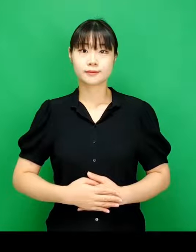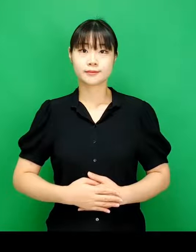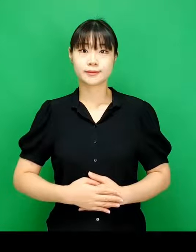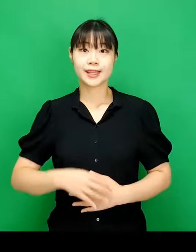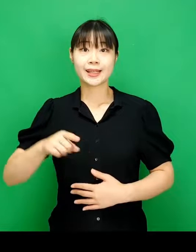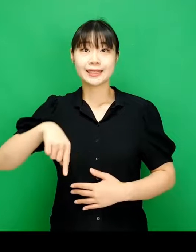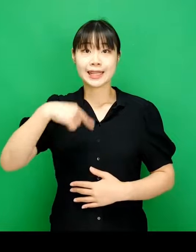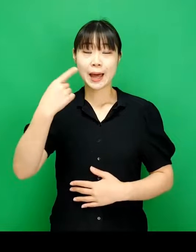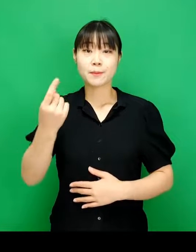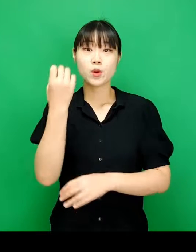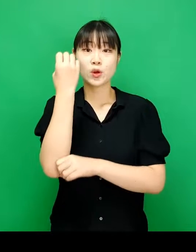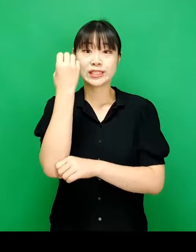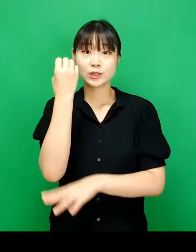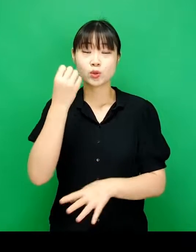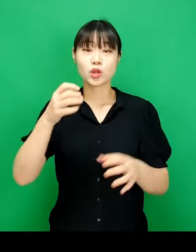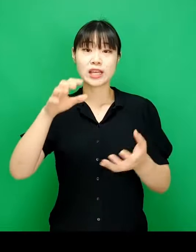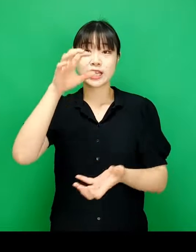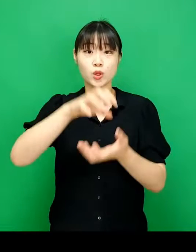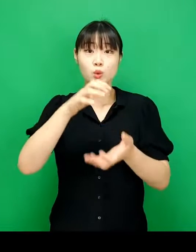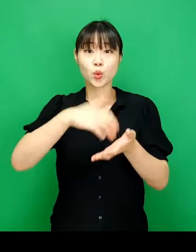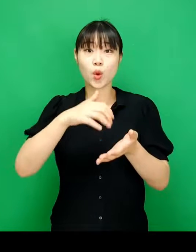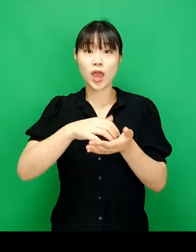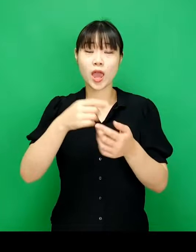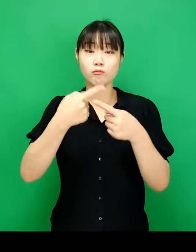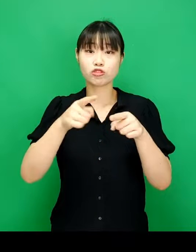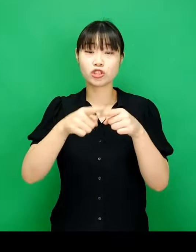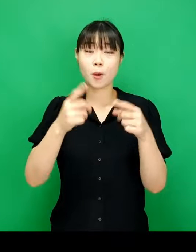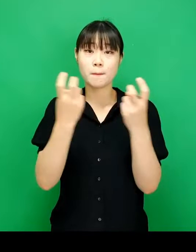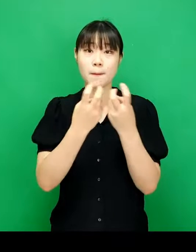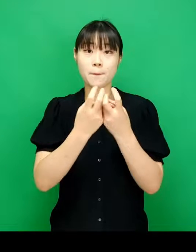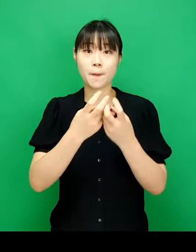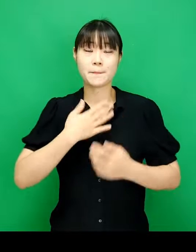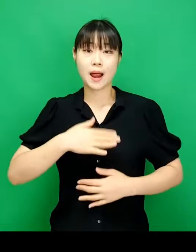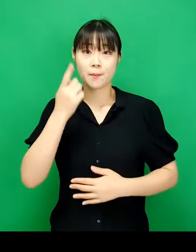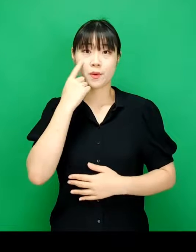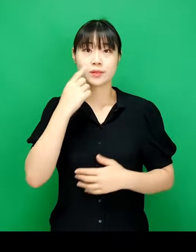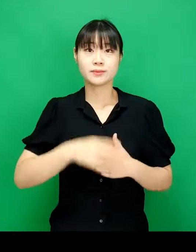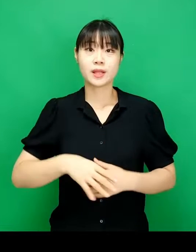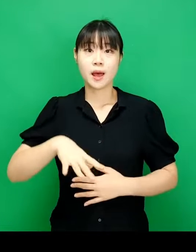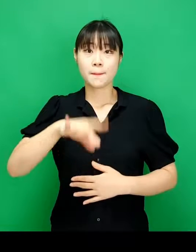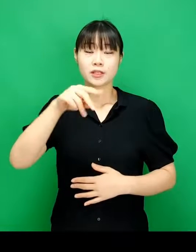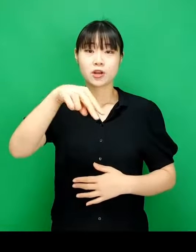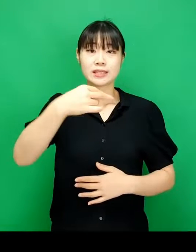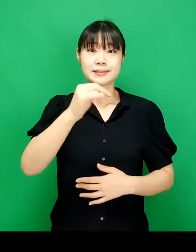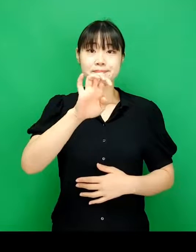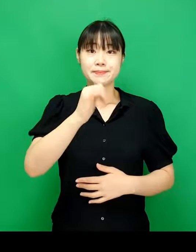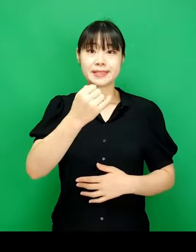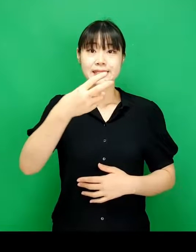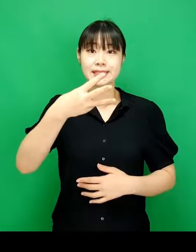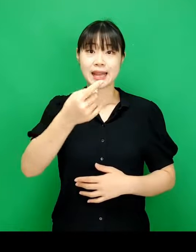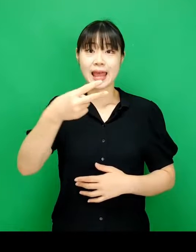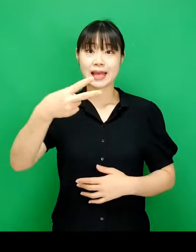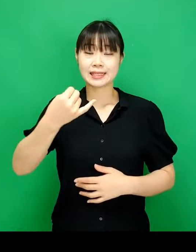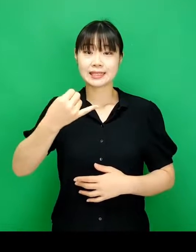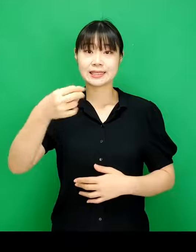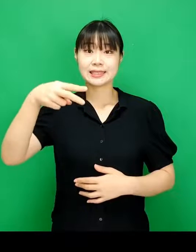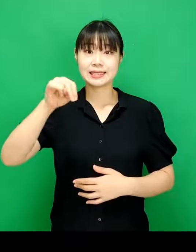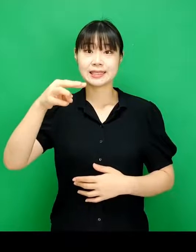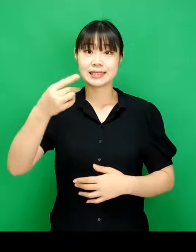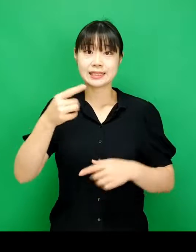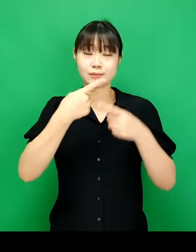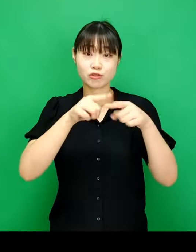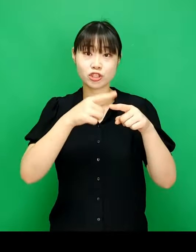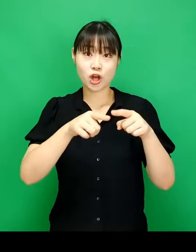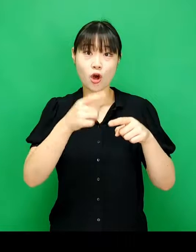다음으로 기초적인 통계 분석 방법을 알아보겠습니다 먼저 스프레드 시트에서 분석하는